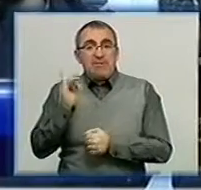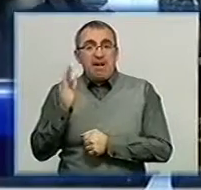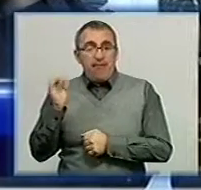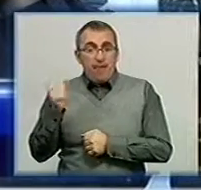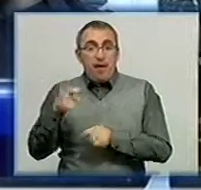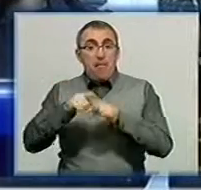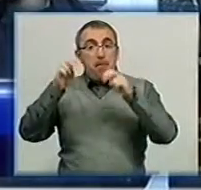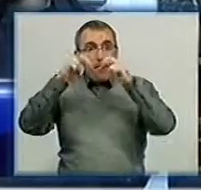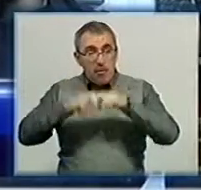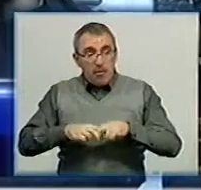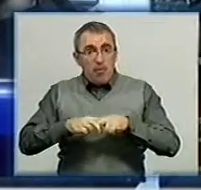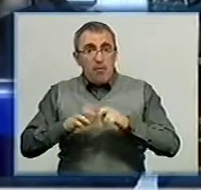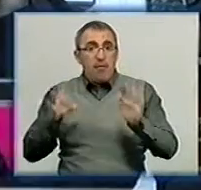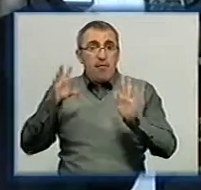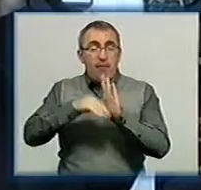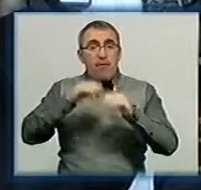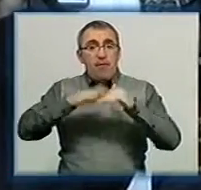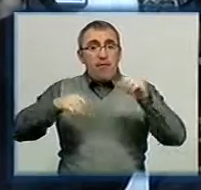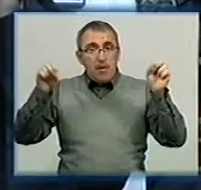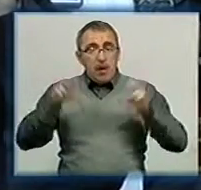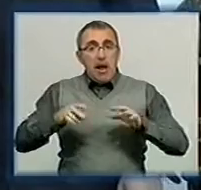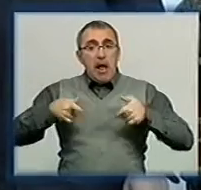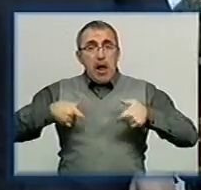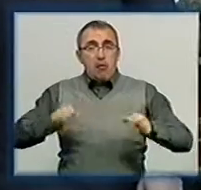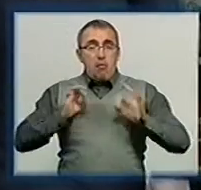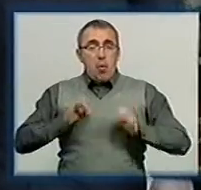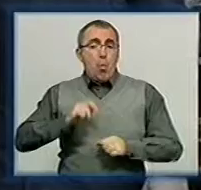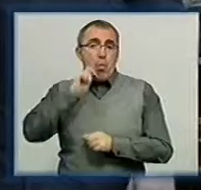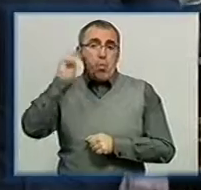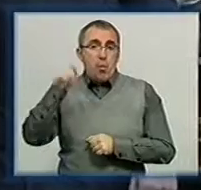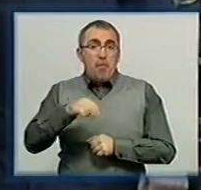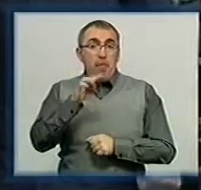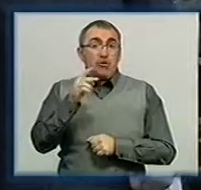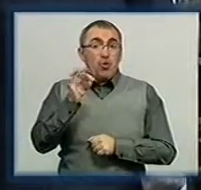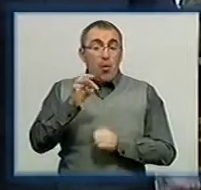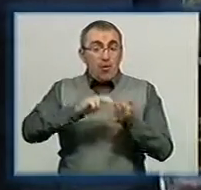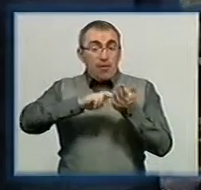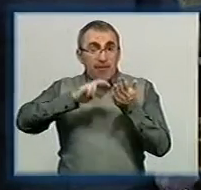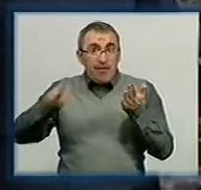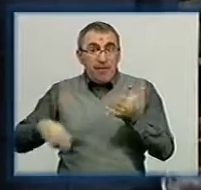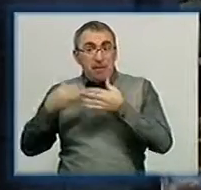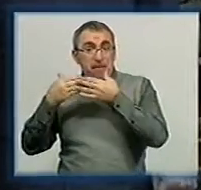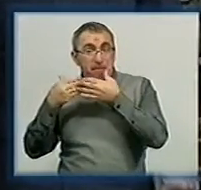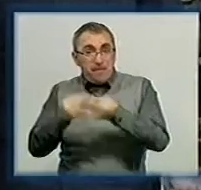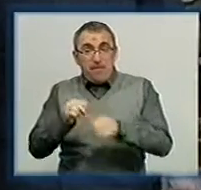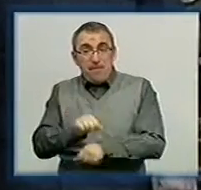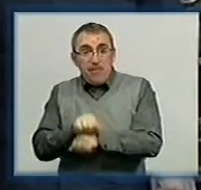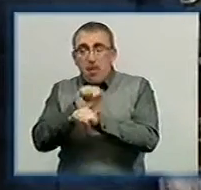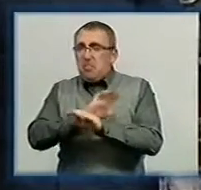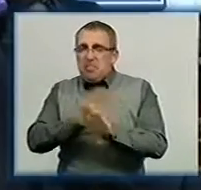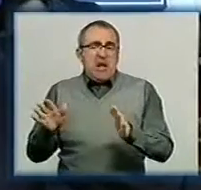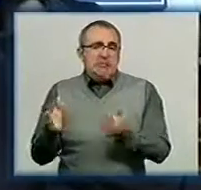перевірка з залученням фахівців Генеральної прокуратури України. Сам Леонід Панченко йти з посади під тиском протестувальників не